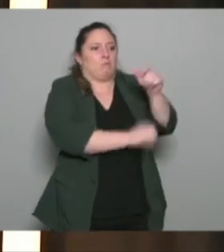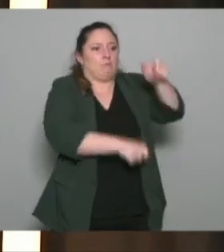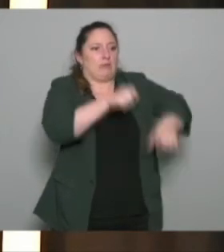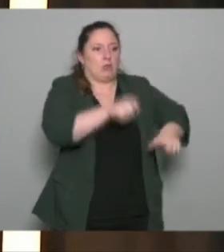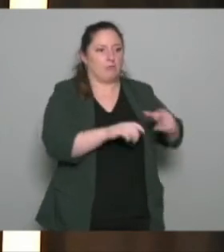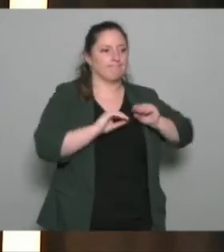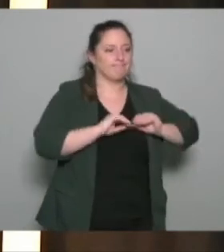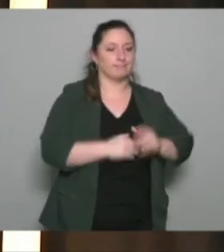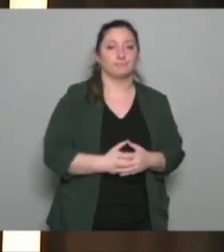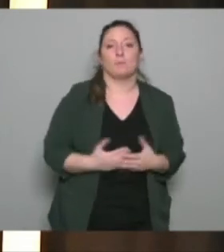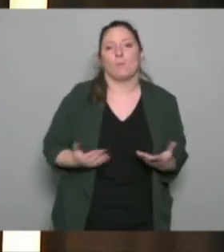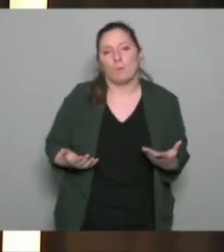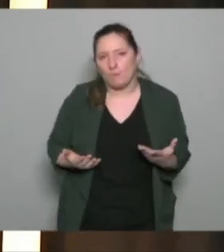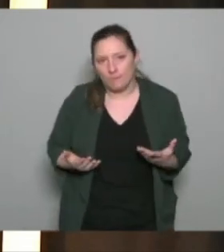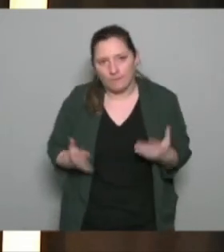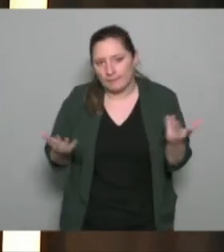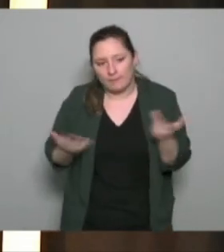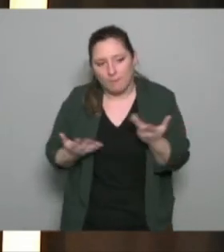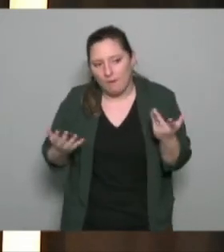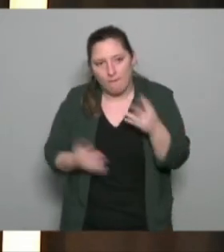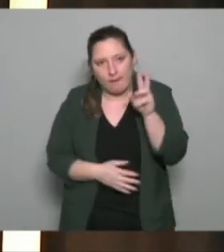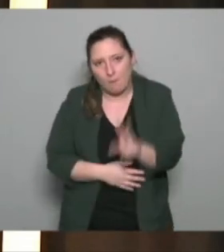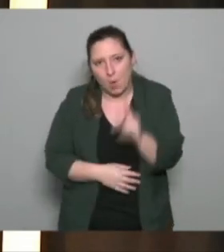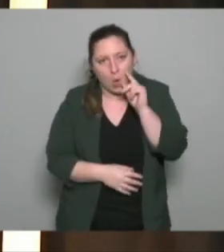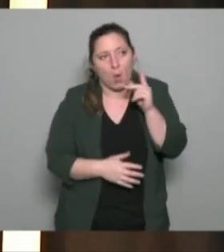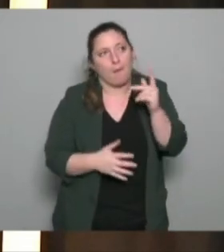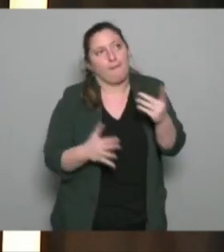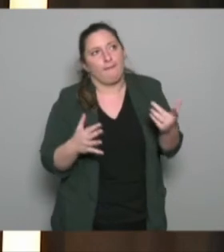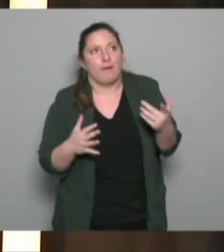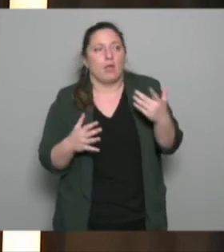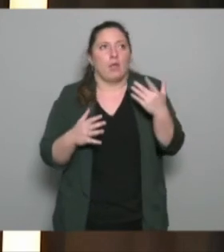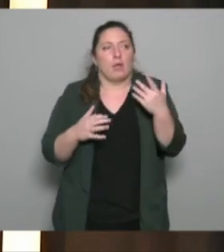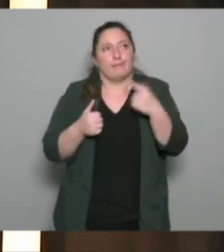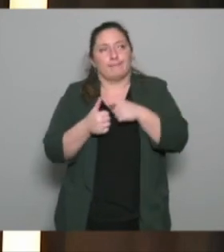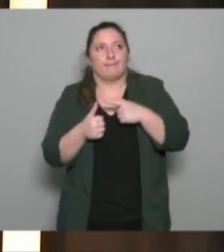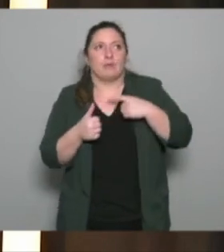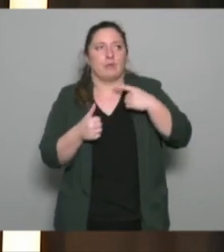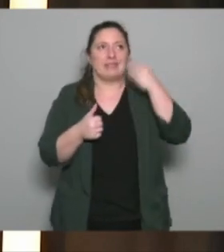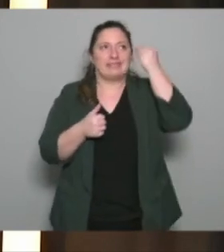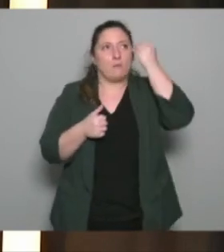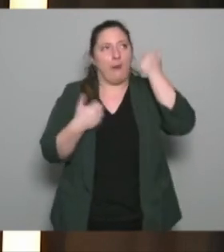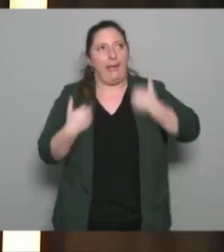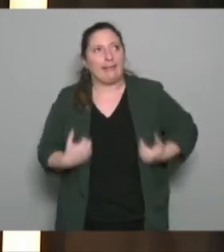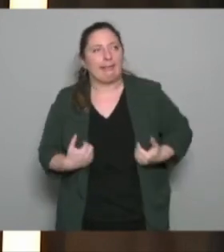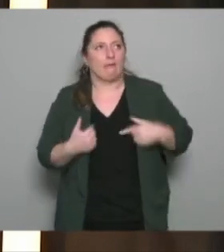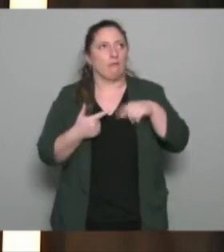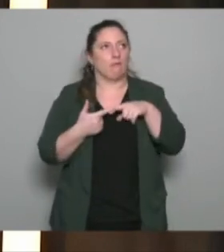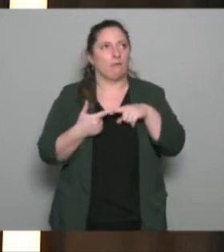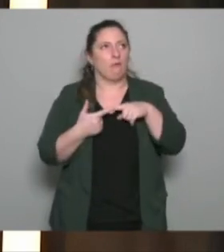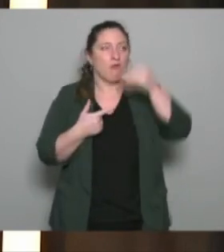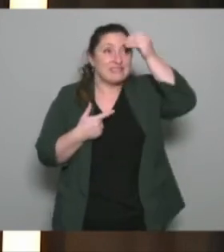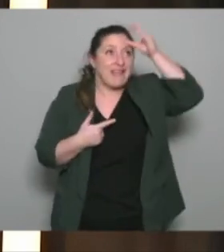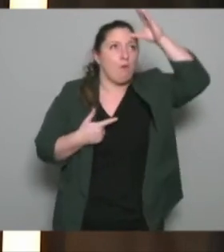alors on sait tous c'est une combinaison de savoir-être savoir-faire savoir ok